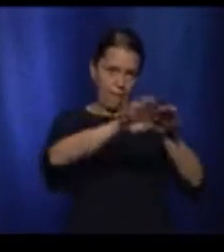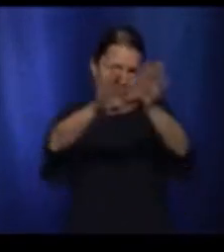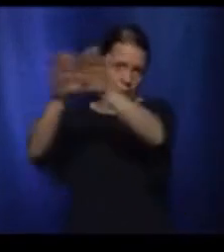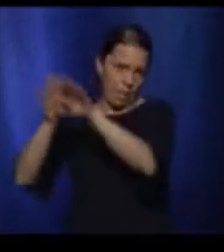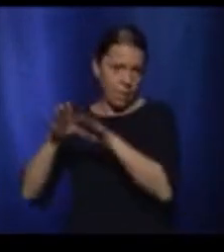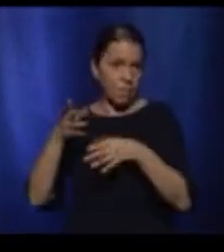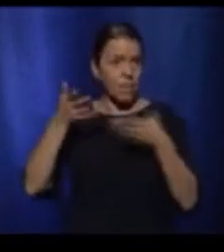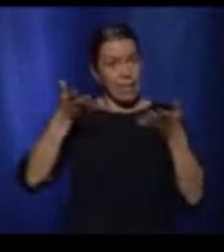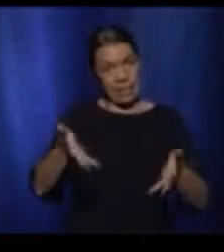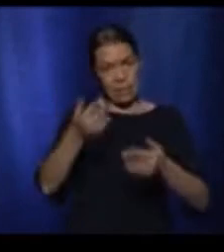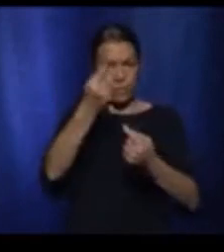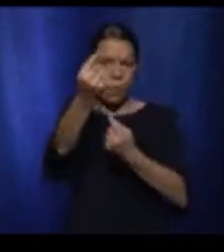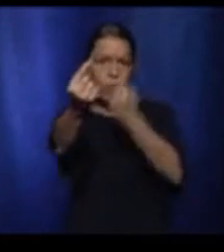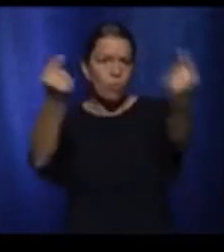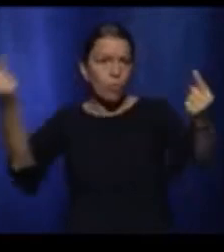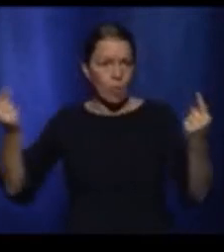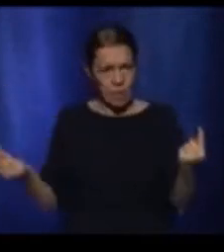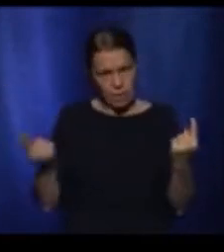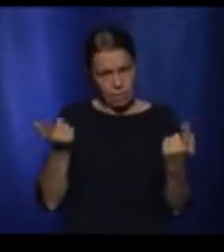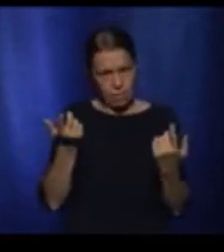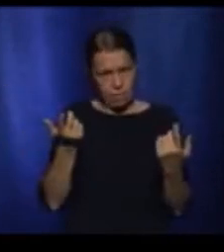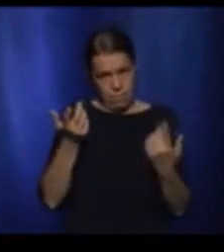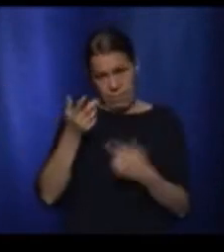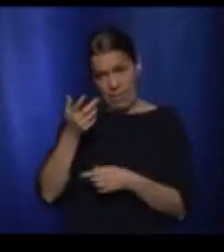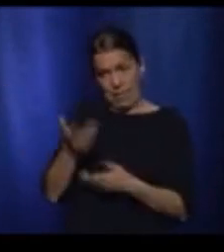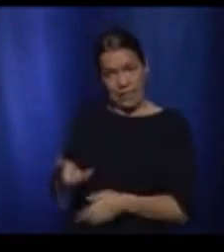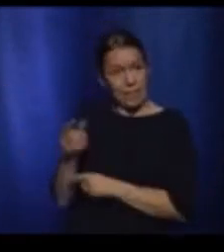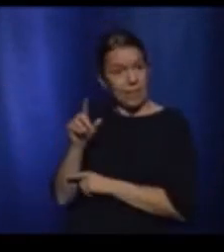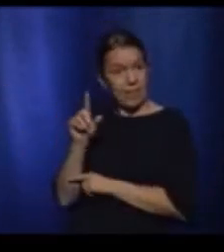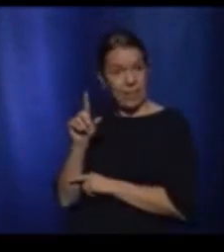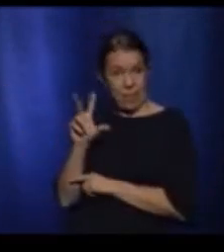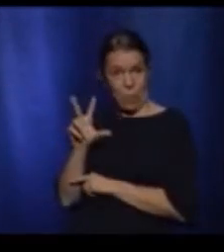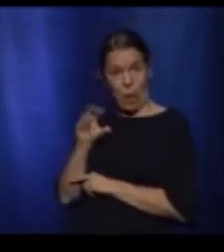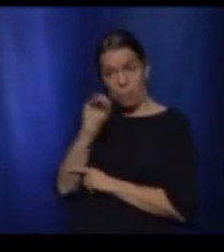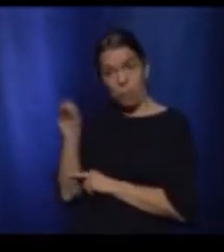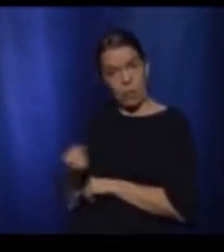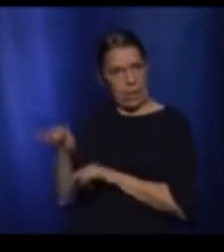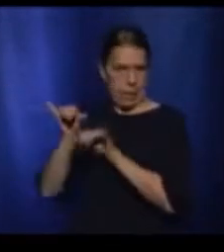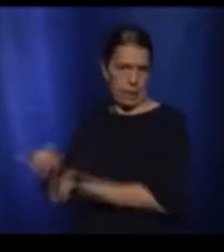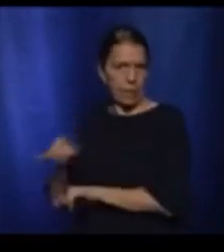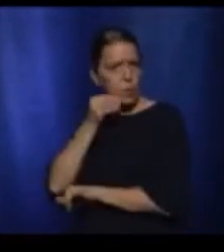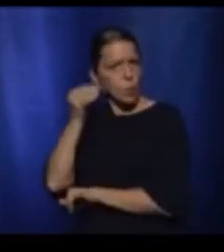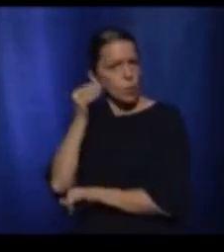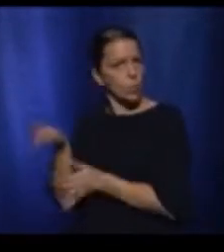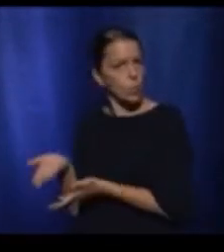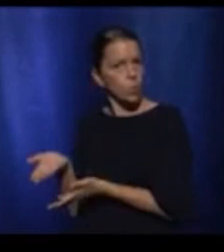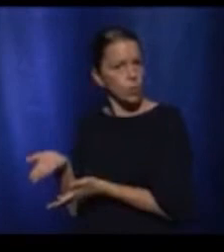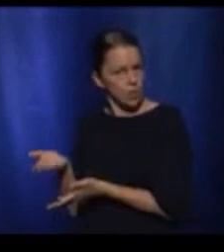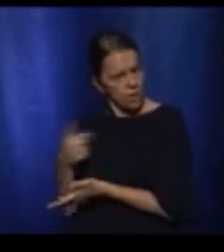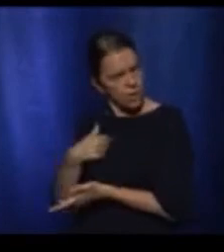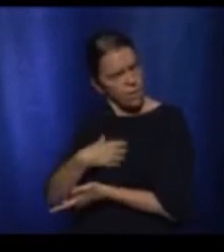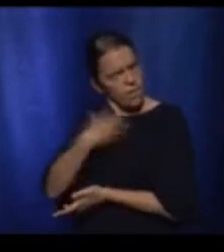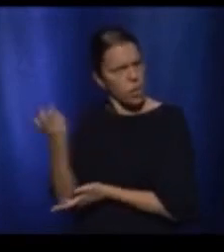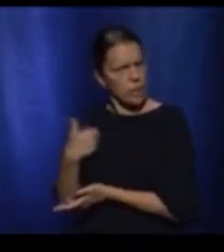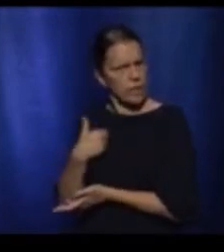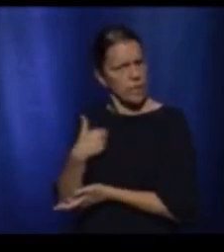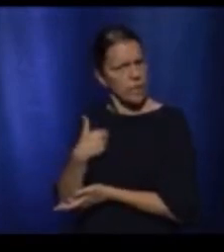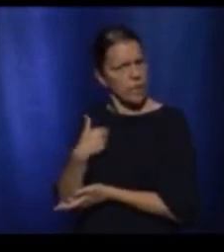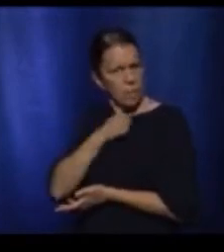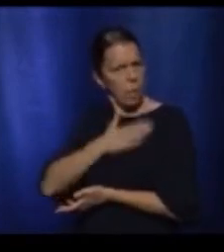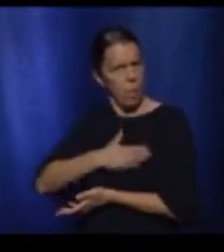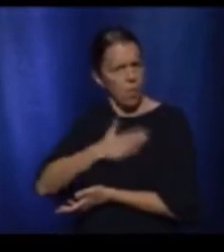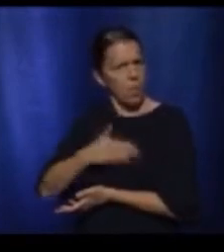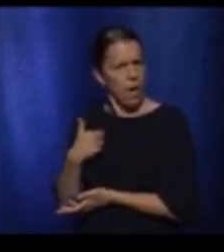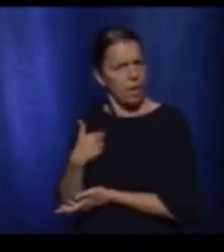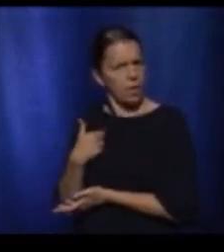peuvent pas aller à l'école. Ça, ça me choque. Et moi, j'invite Radio X à demander à vos